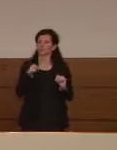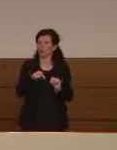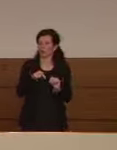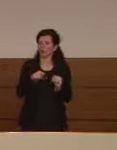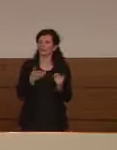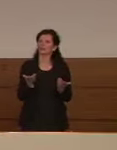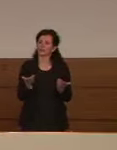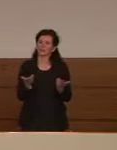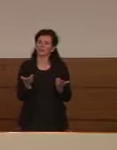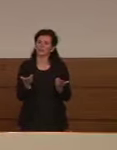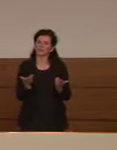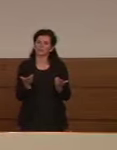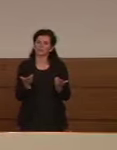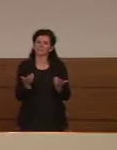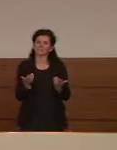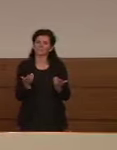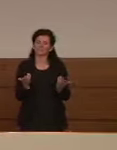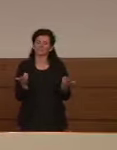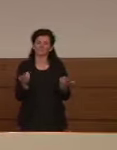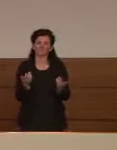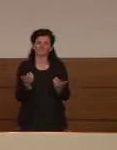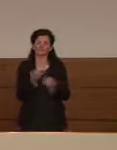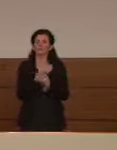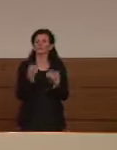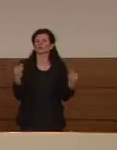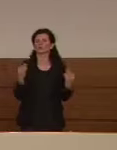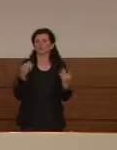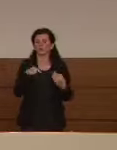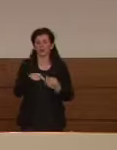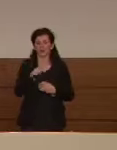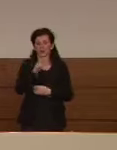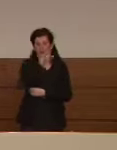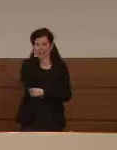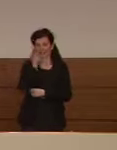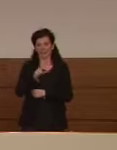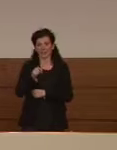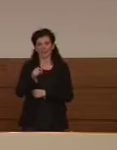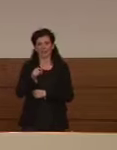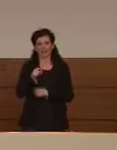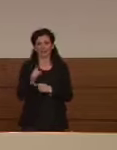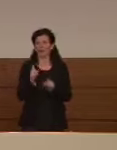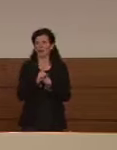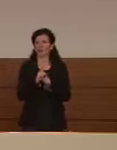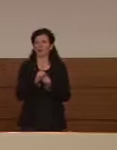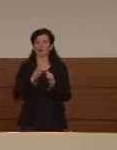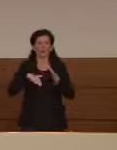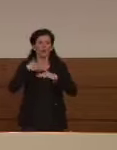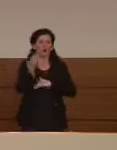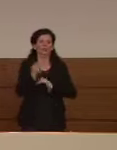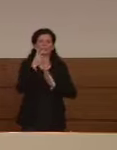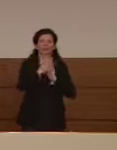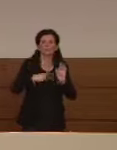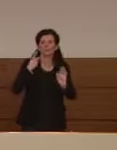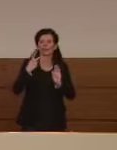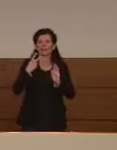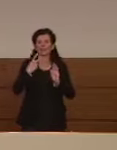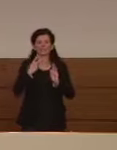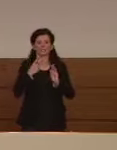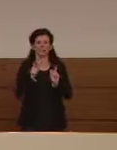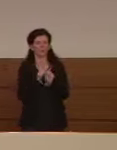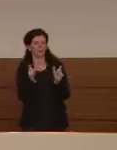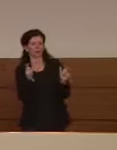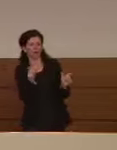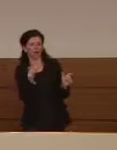cui è chiaro che nel momento in cui un paese che non può reggere il lockdown per oltre due mesi tre mesi nessun paese no?